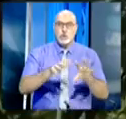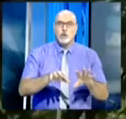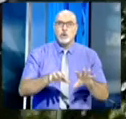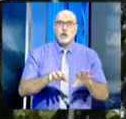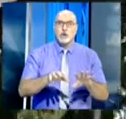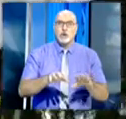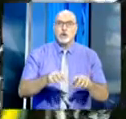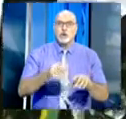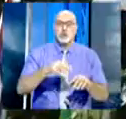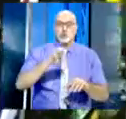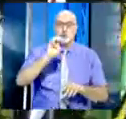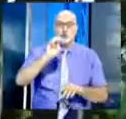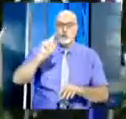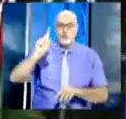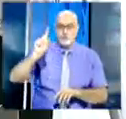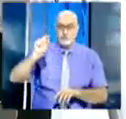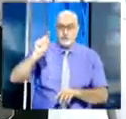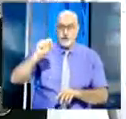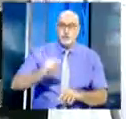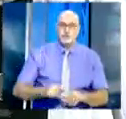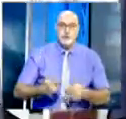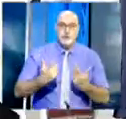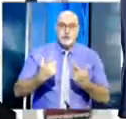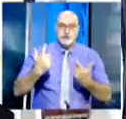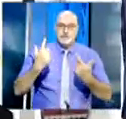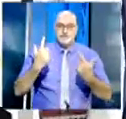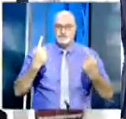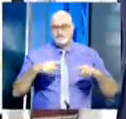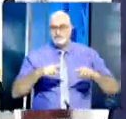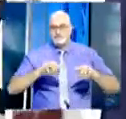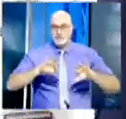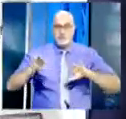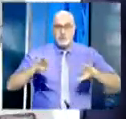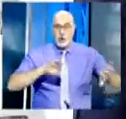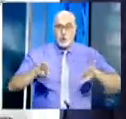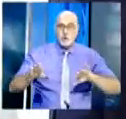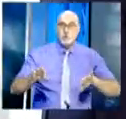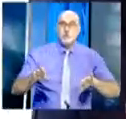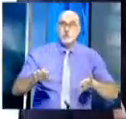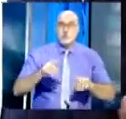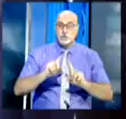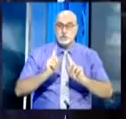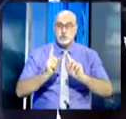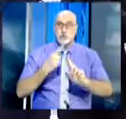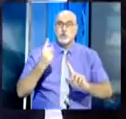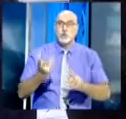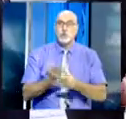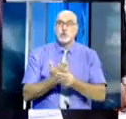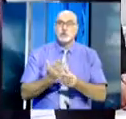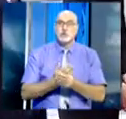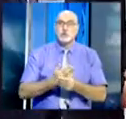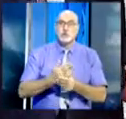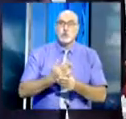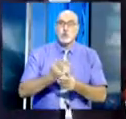مجموعة العشرين وسط خلافات متنامية بين القوى العظمى وبخاصة حول الملف الأوكراني